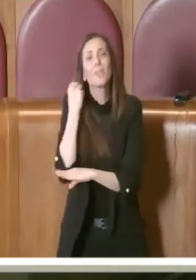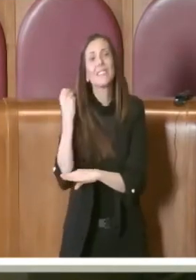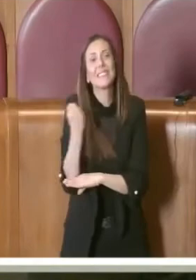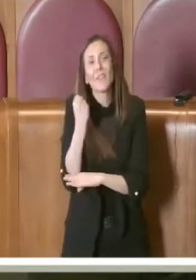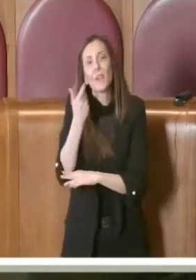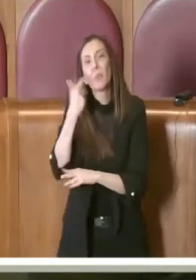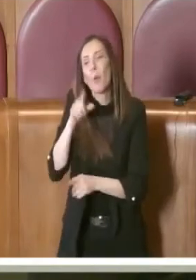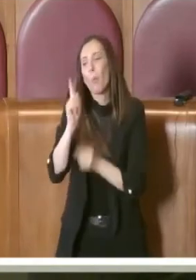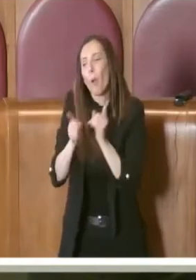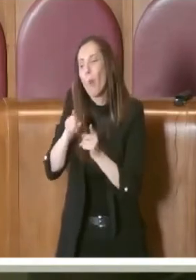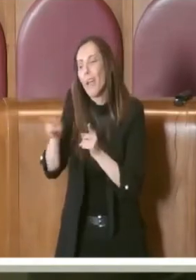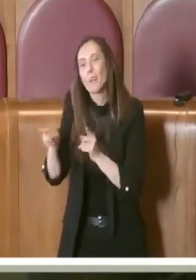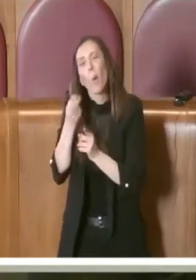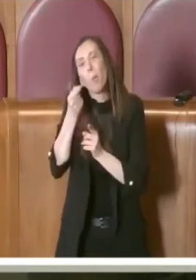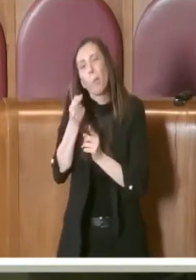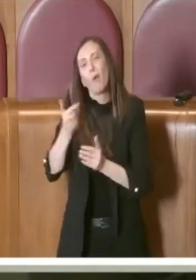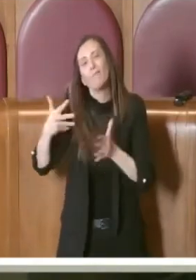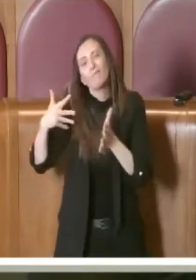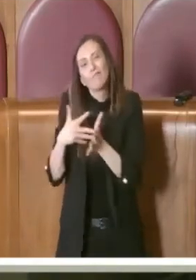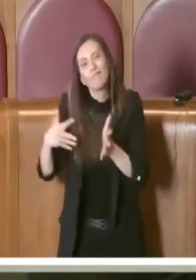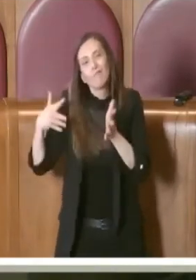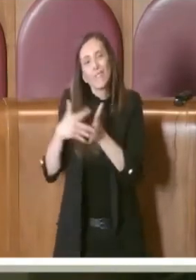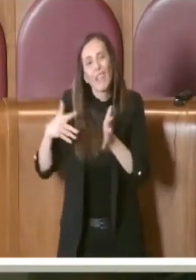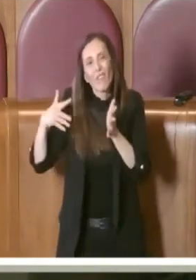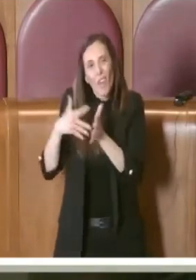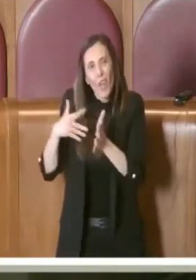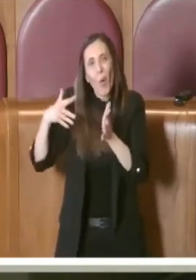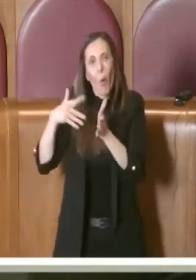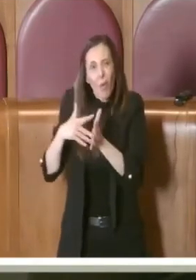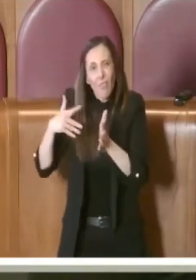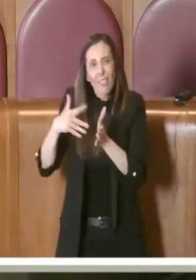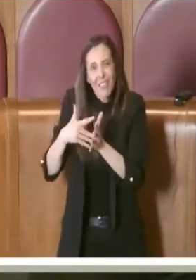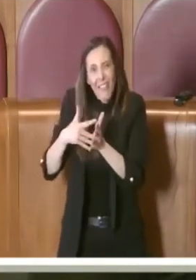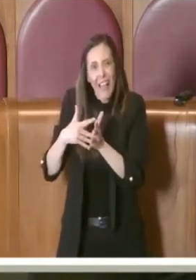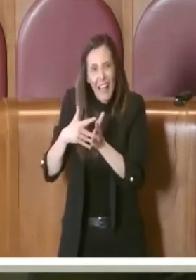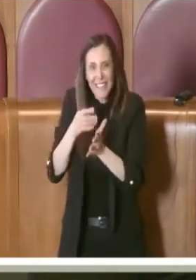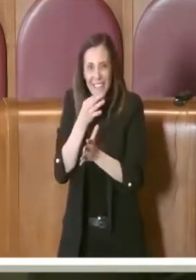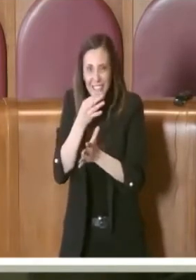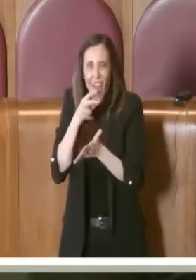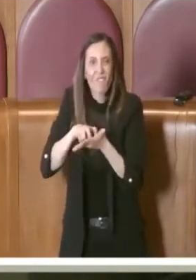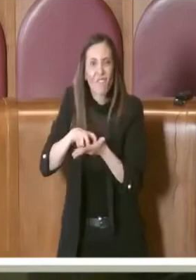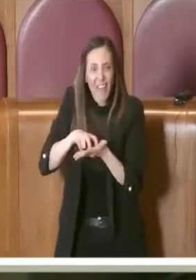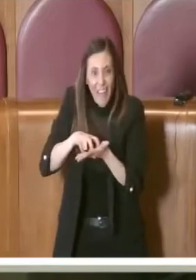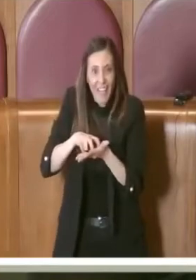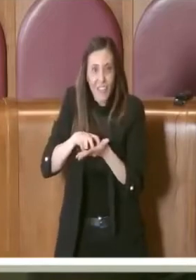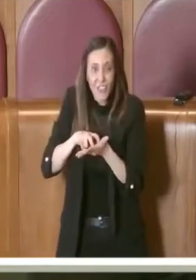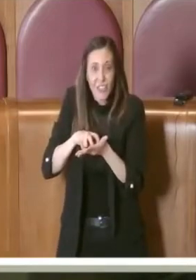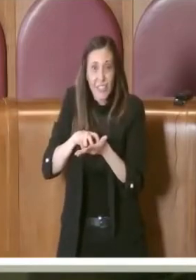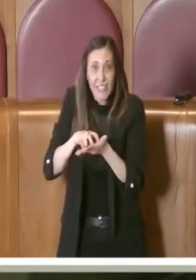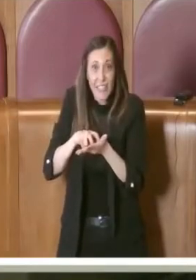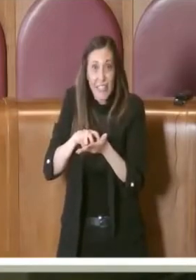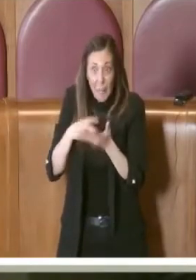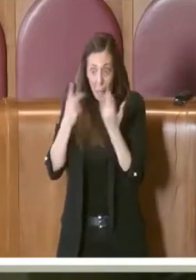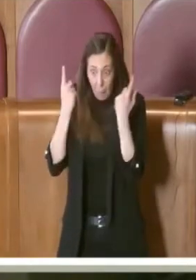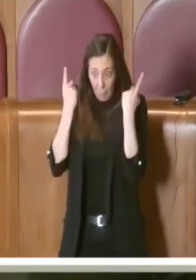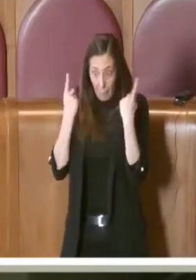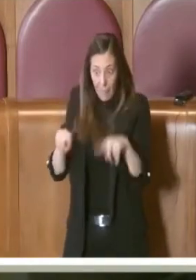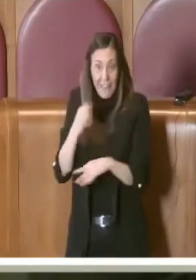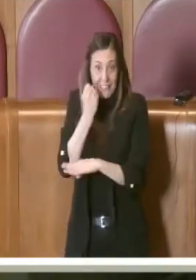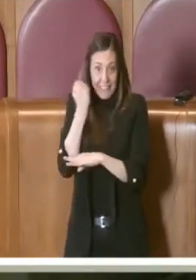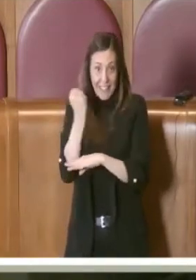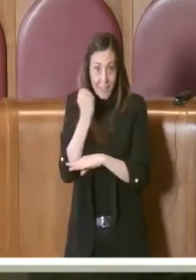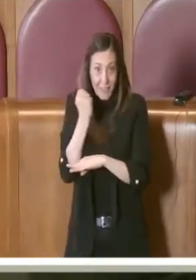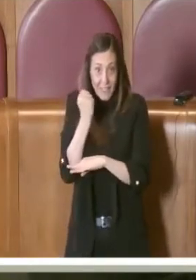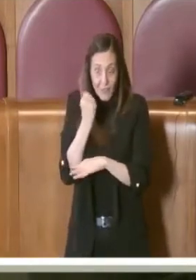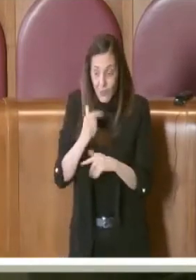ad altra. Quindi, che ci sia lontanamente la possibilità che questo tipo di servizio non